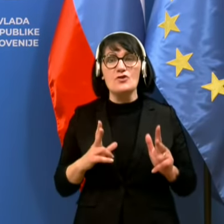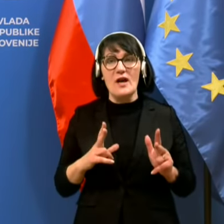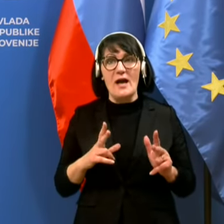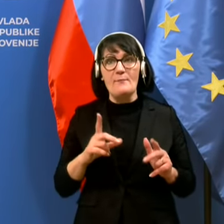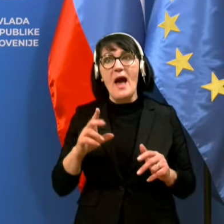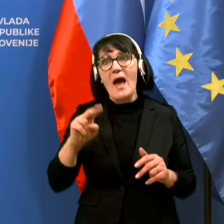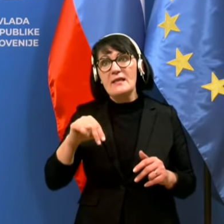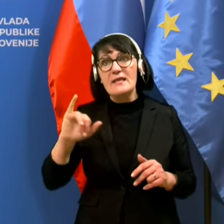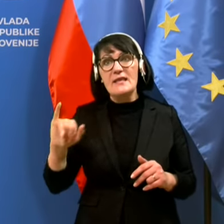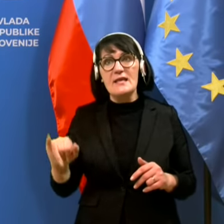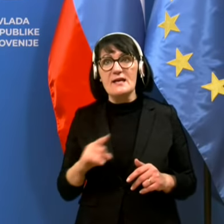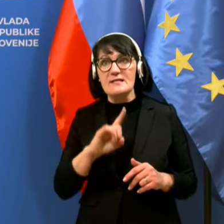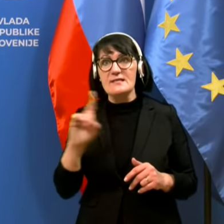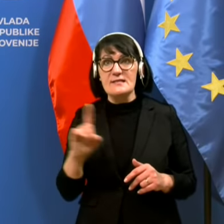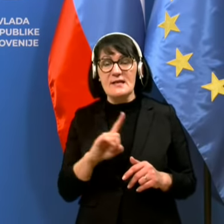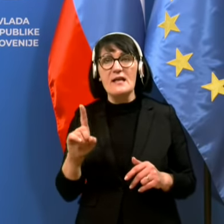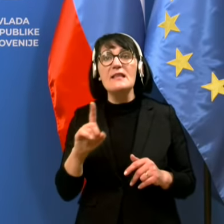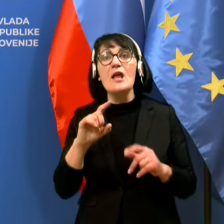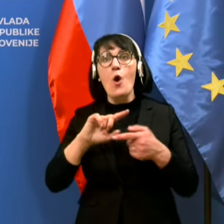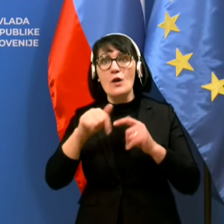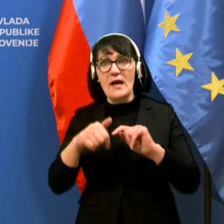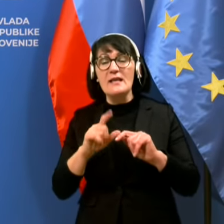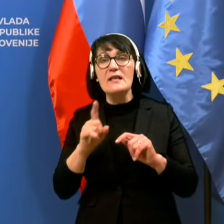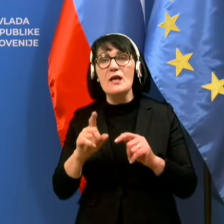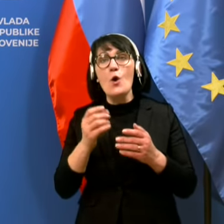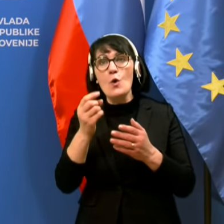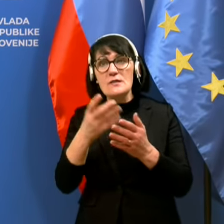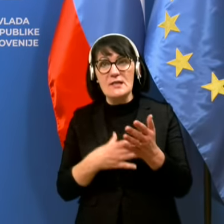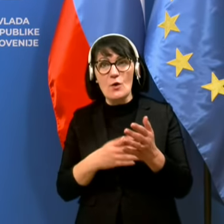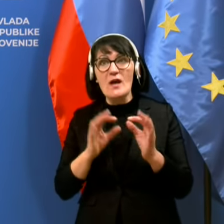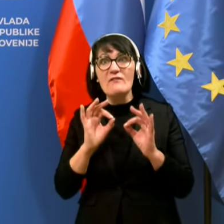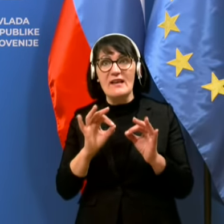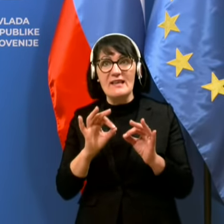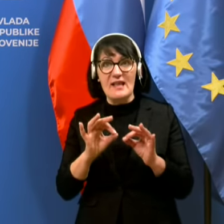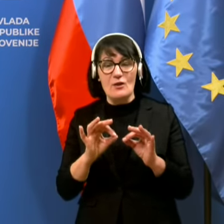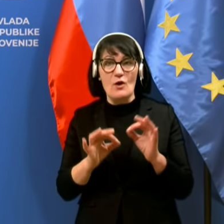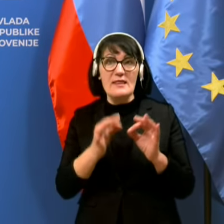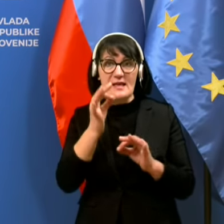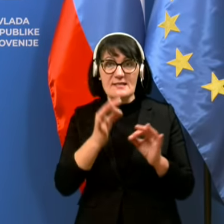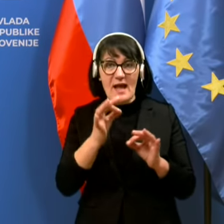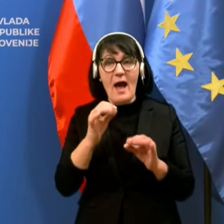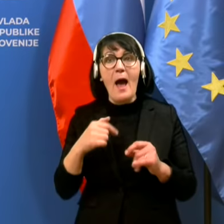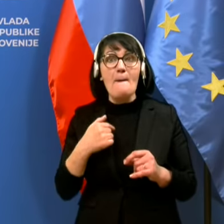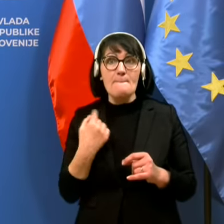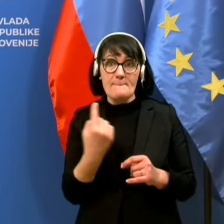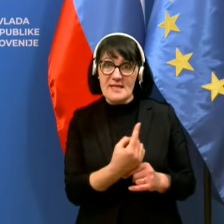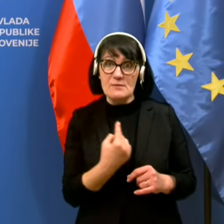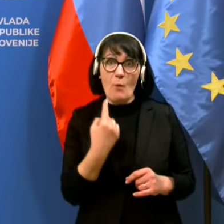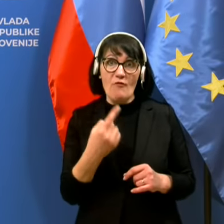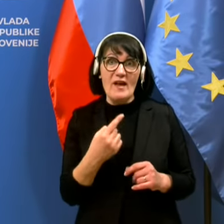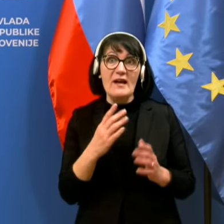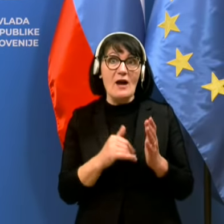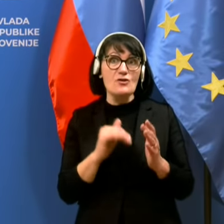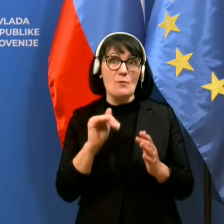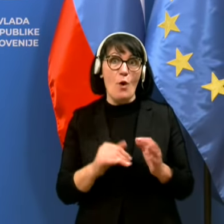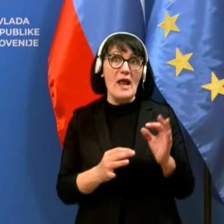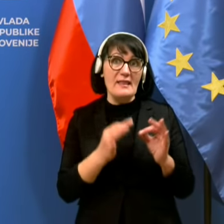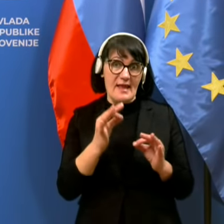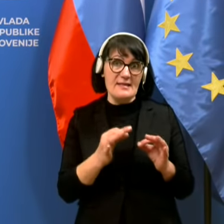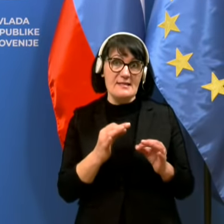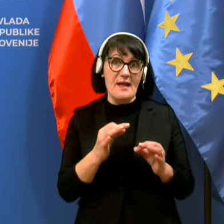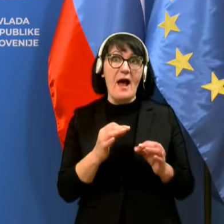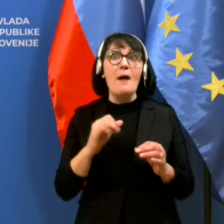ni tisti organ ali pa epidemiologi, ki ocenjujemo kvaliteto testa, tako kot sem rekel, mi smo rekli, kakšen ta test mora biti, ampak vseeno nas je